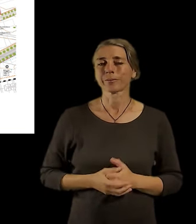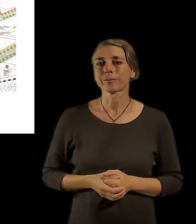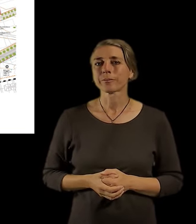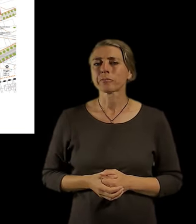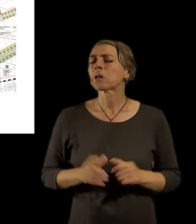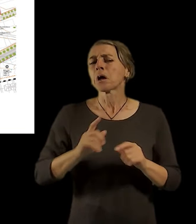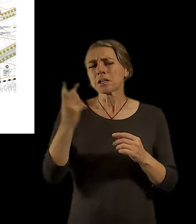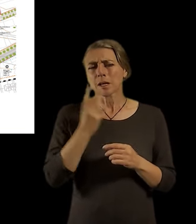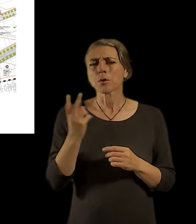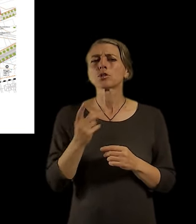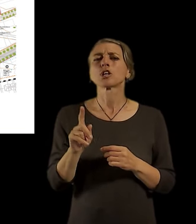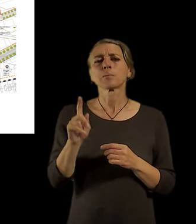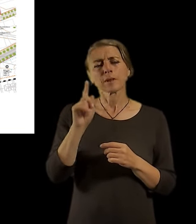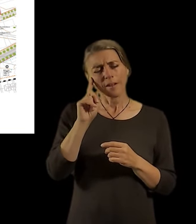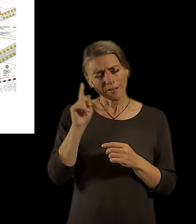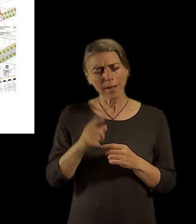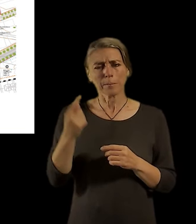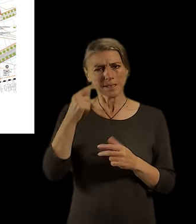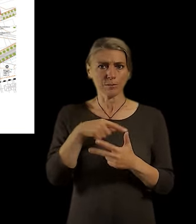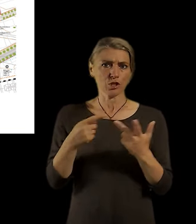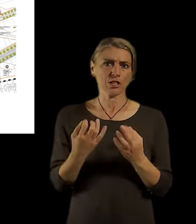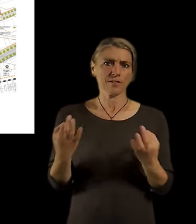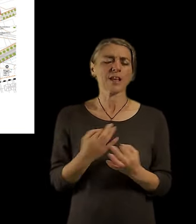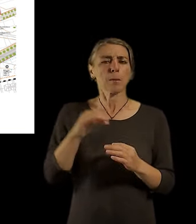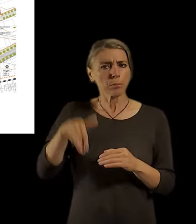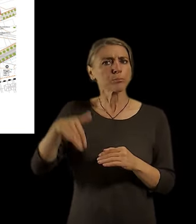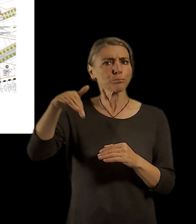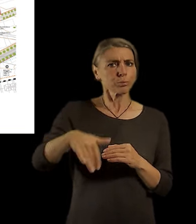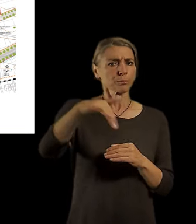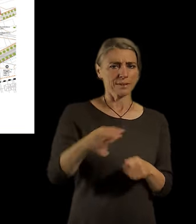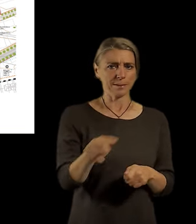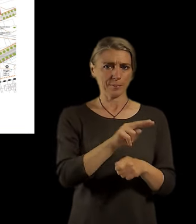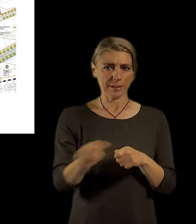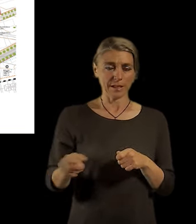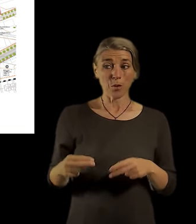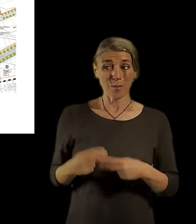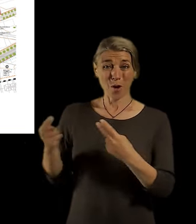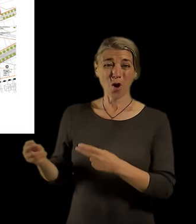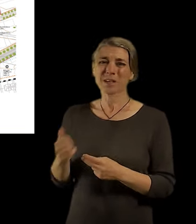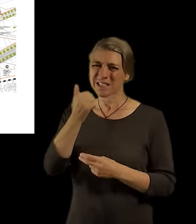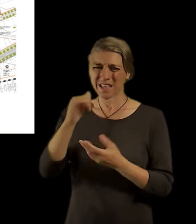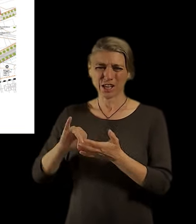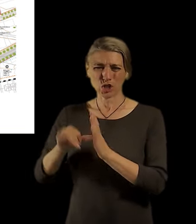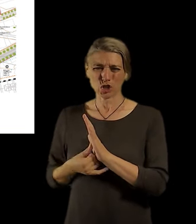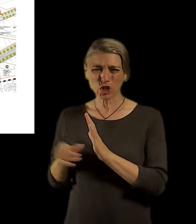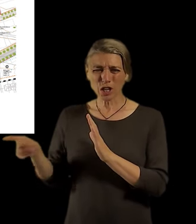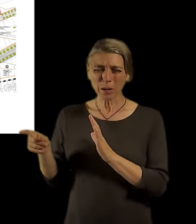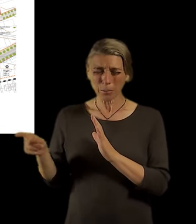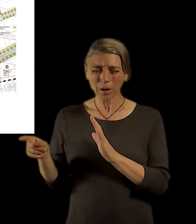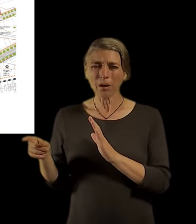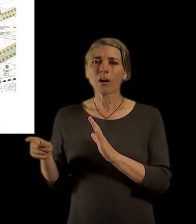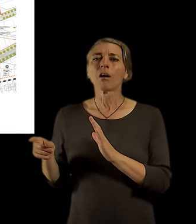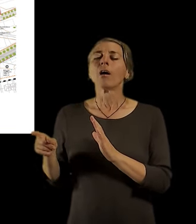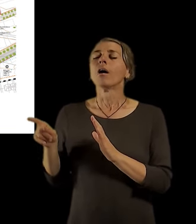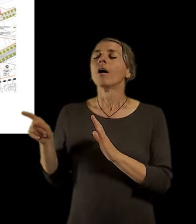jednotlivé funkce byly v dosahu. Zdeňka potom dál vysvětlí, že to není úplně celá rigidní, že prostě je rozdíl mezi